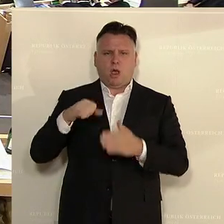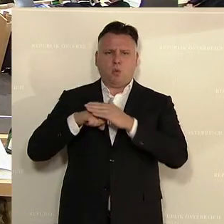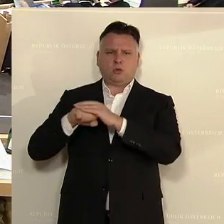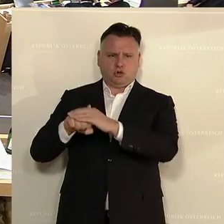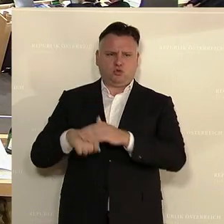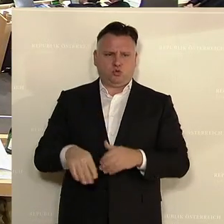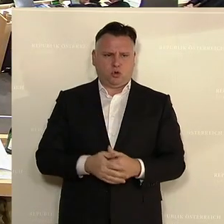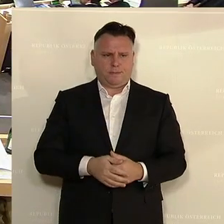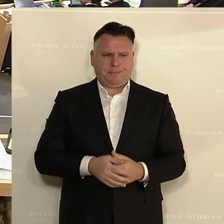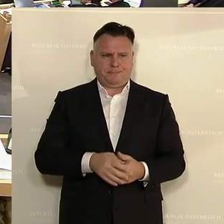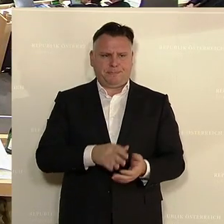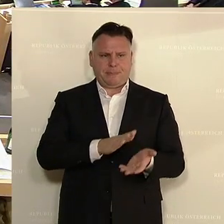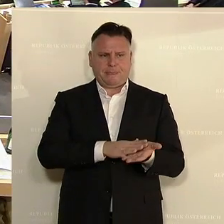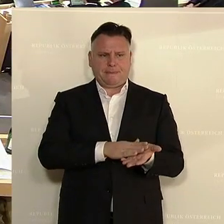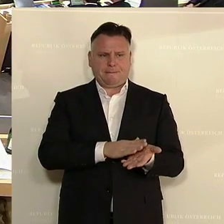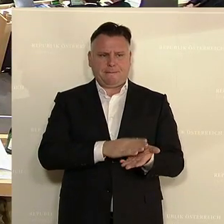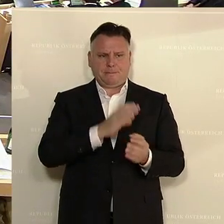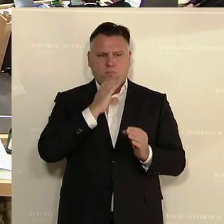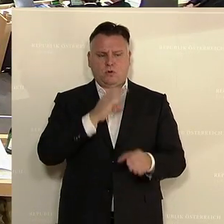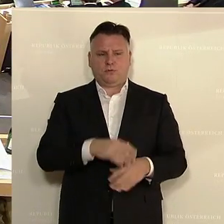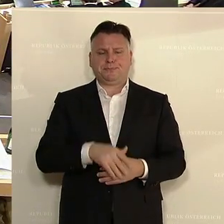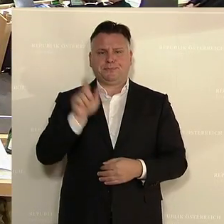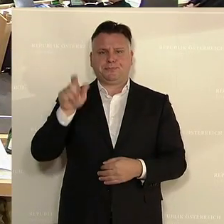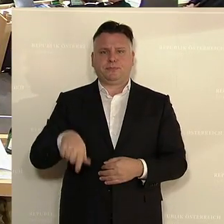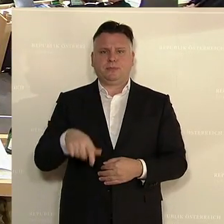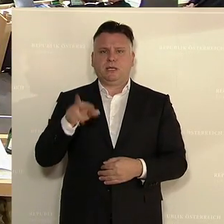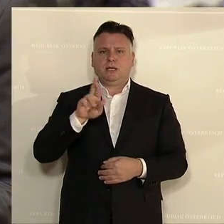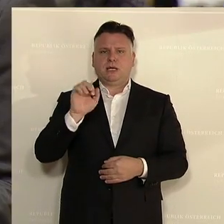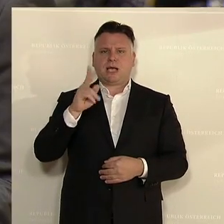Als Frage steht der Abgeordnete Racker.